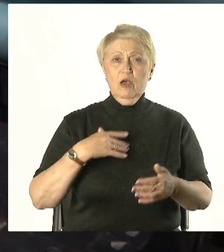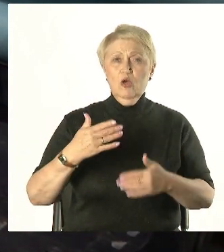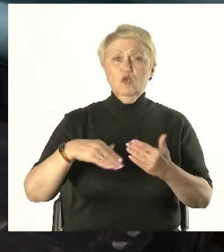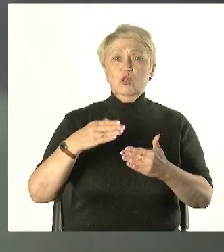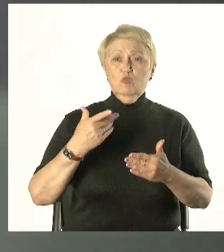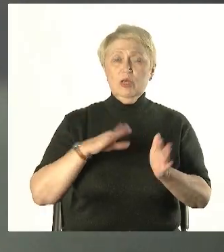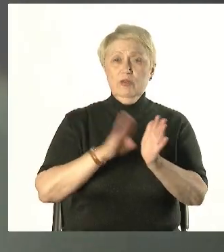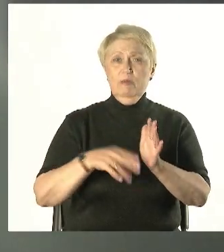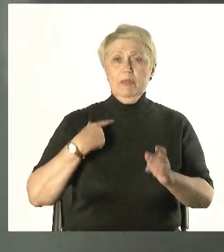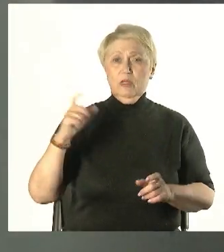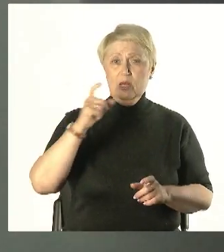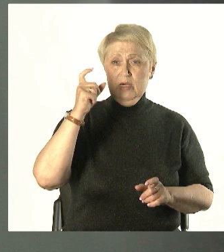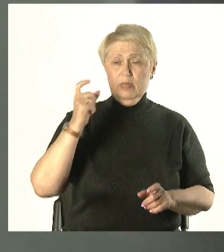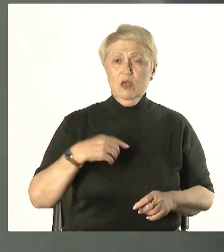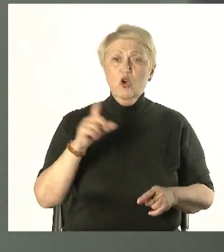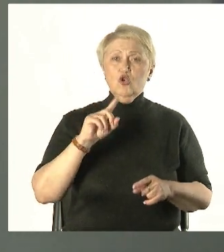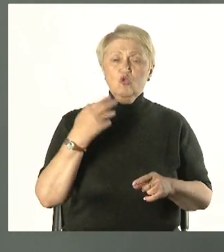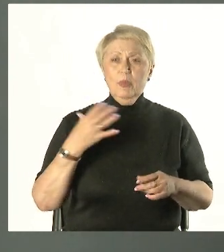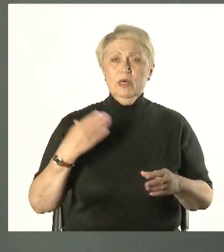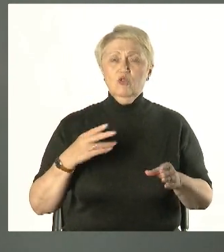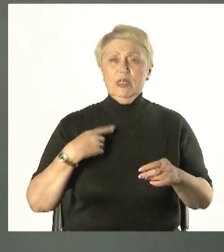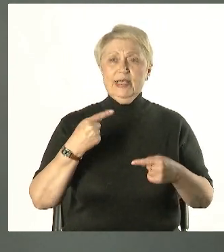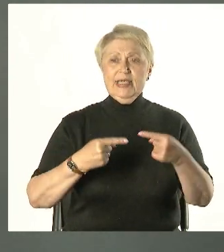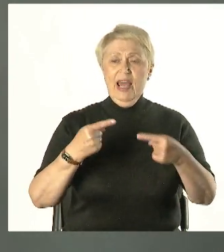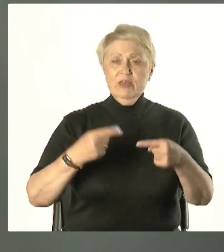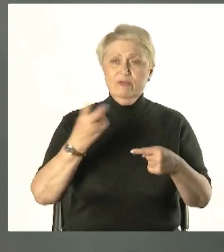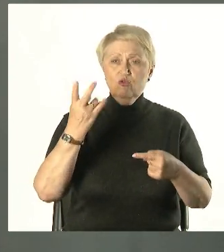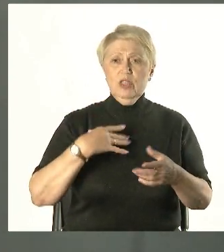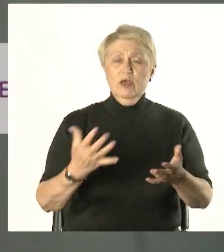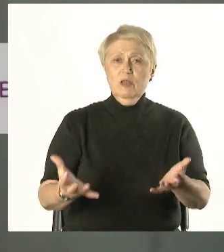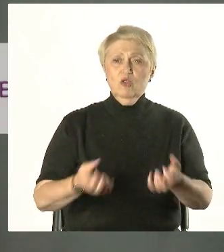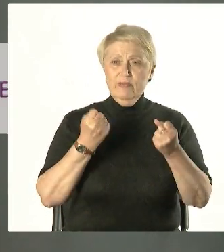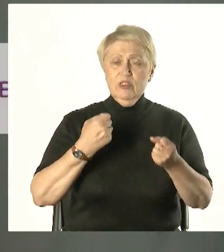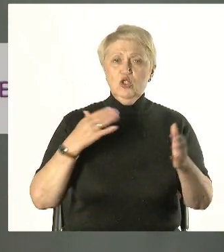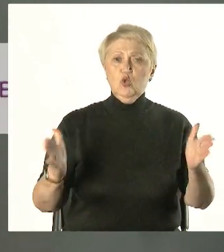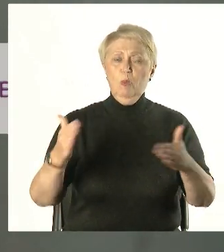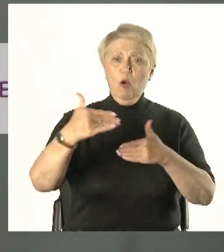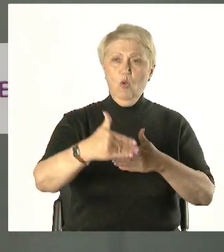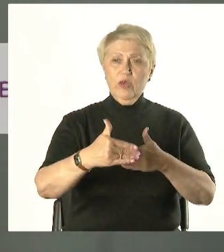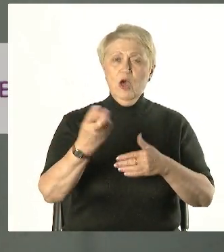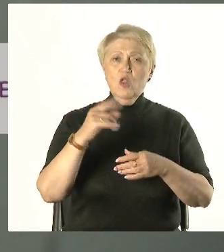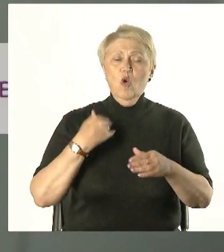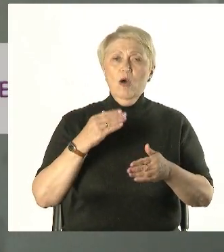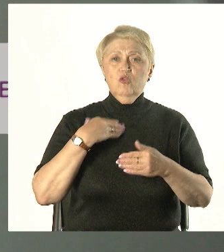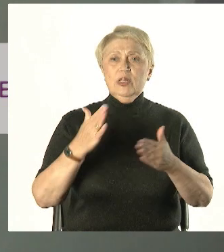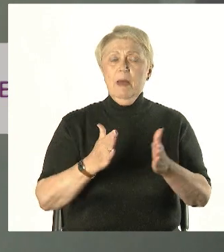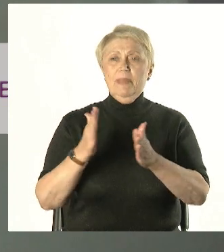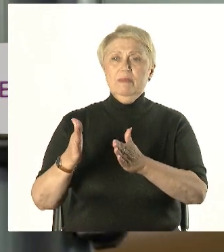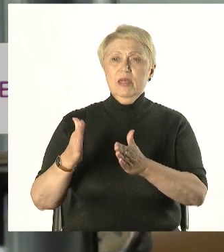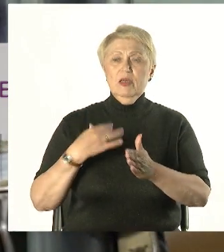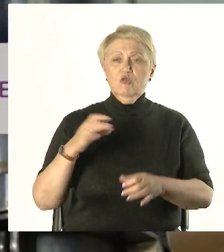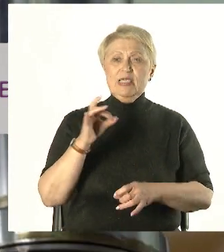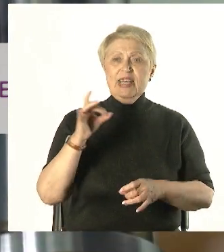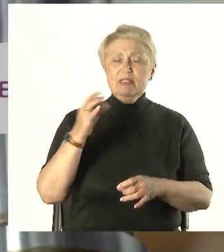Бесхозный. Чтобы идентифицировать источник, его необходимо вытащить из упаковки. Но предмет размером даже всего в сантиметр